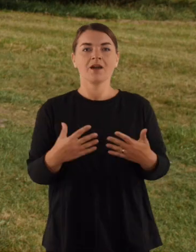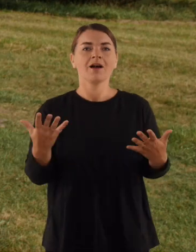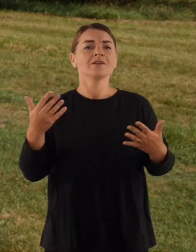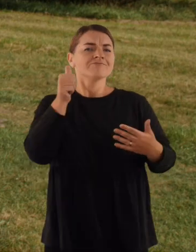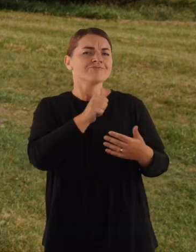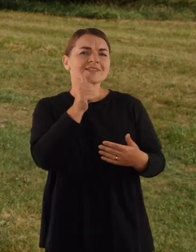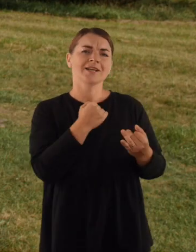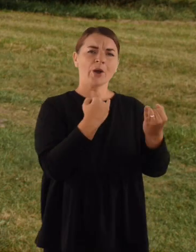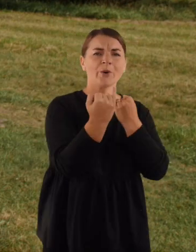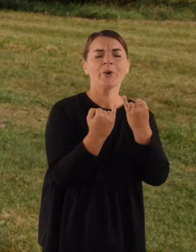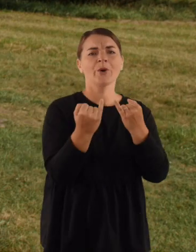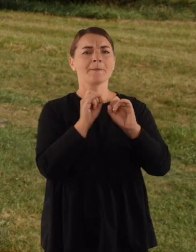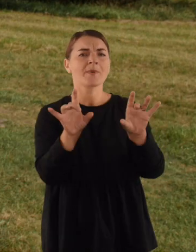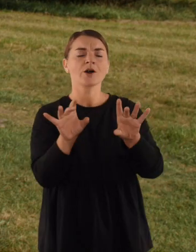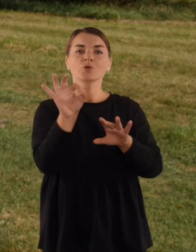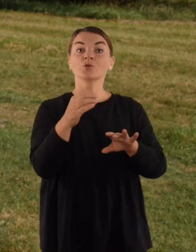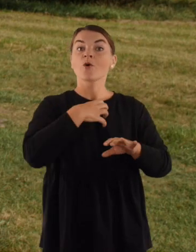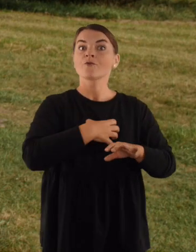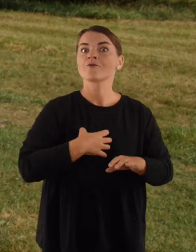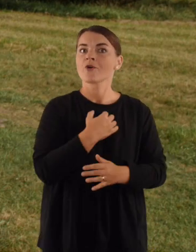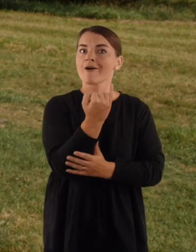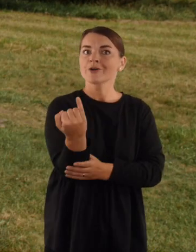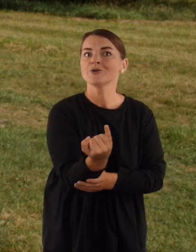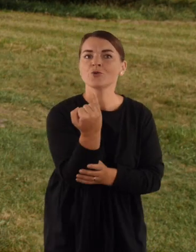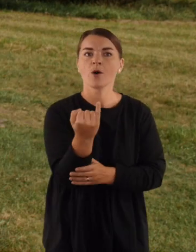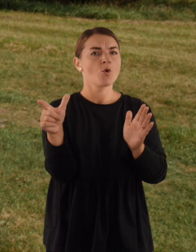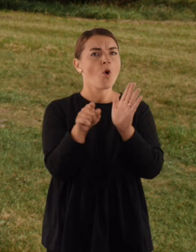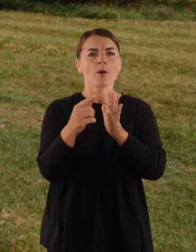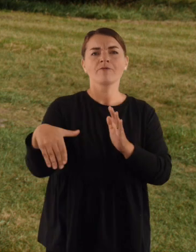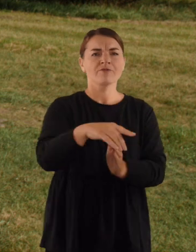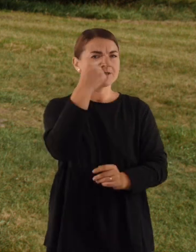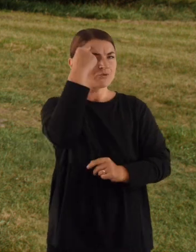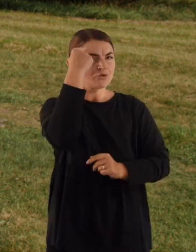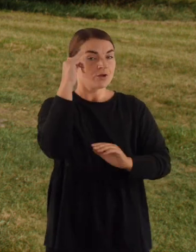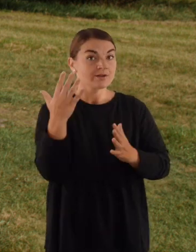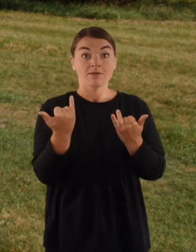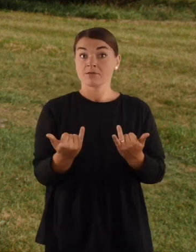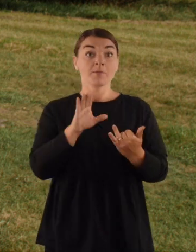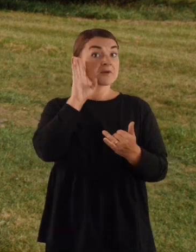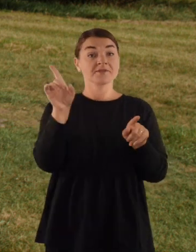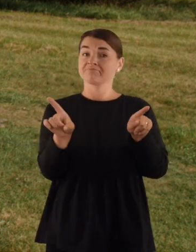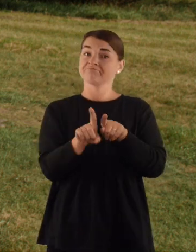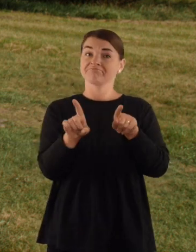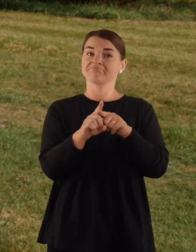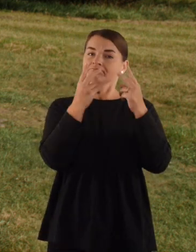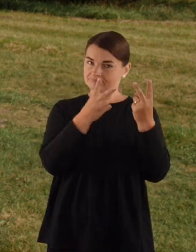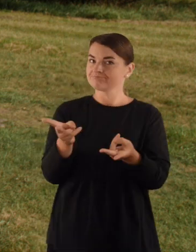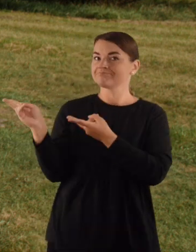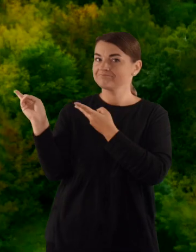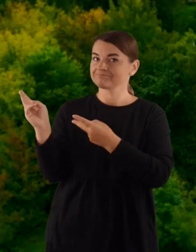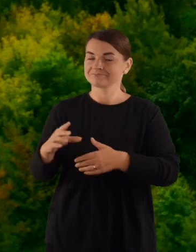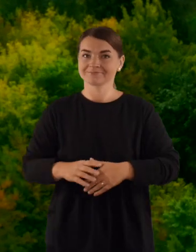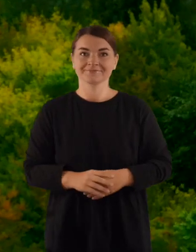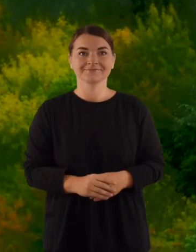Kiekvienoje laidoje kalbėsime apie tai, kas svarbu, kas įdomu ir ką turite žinoti. Šis rytas neišimtis. Dėmesio į